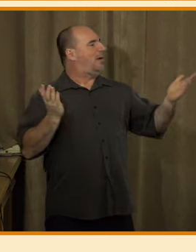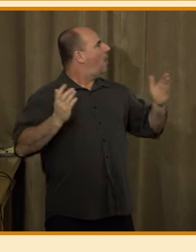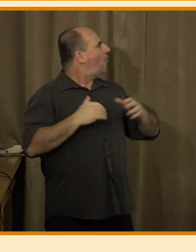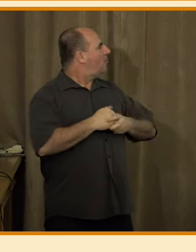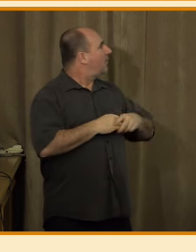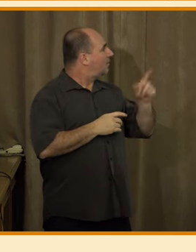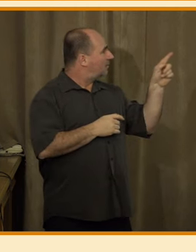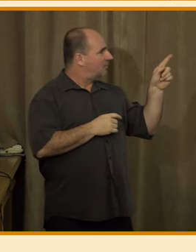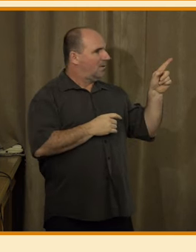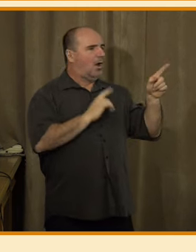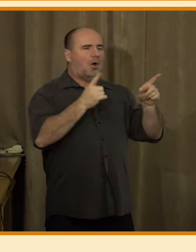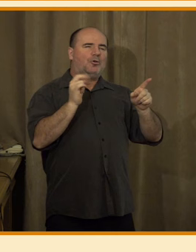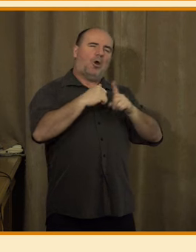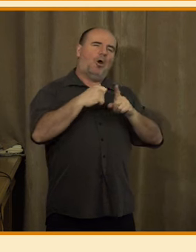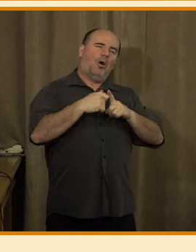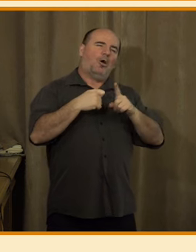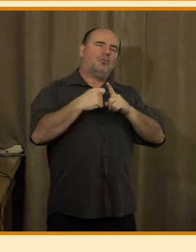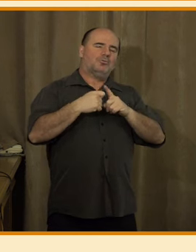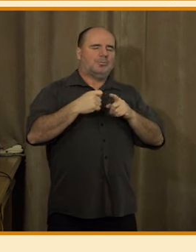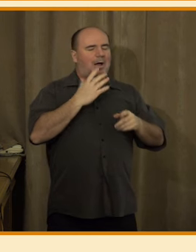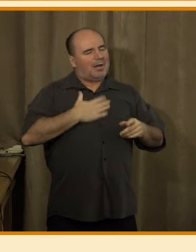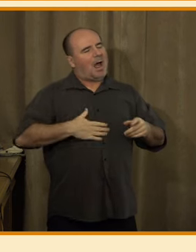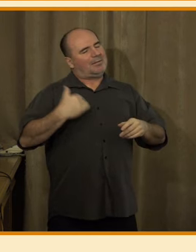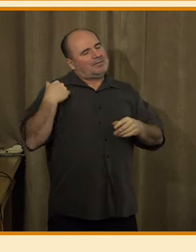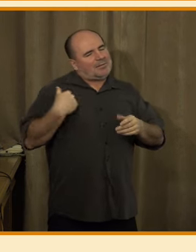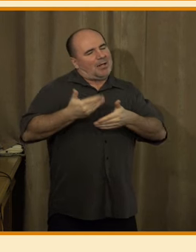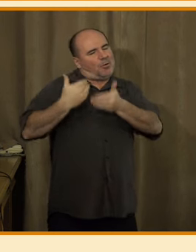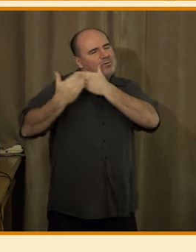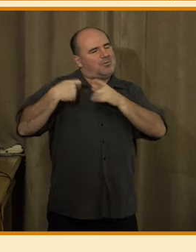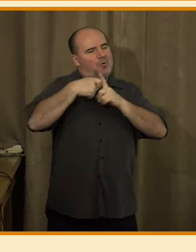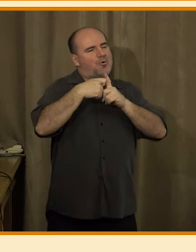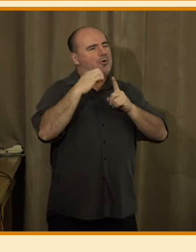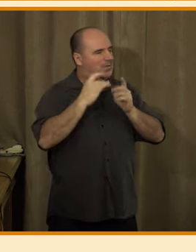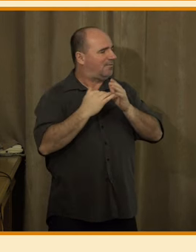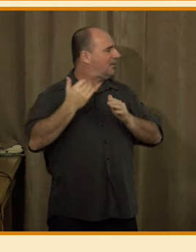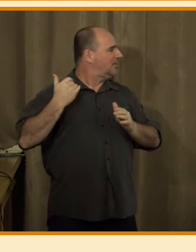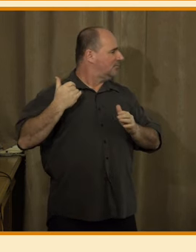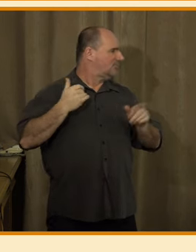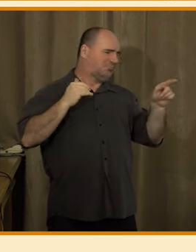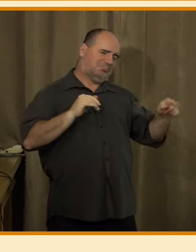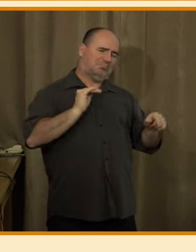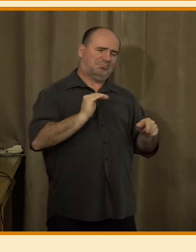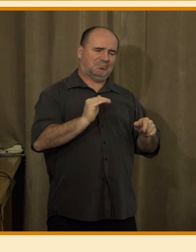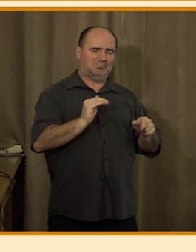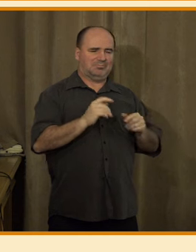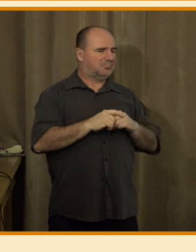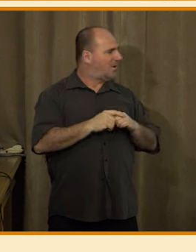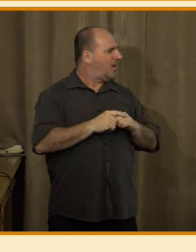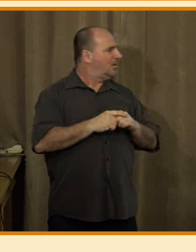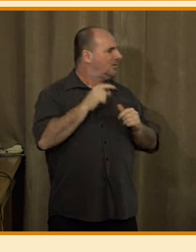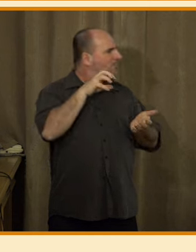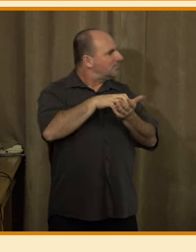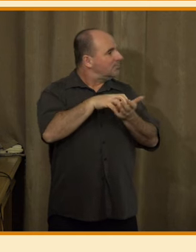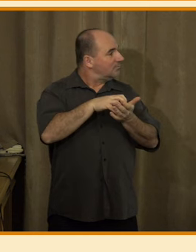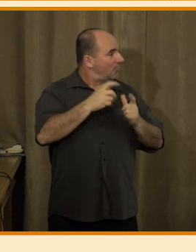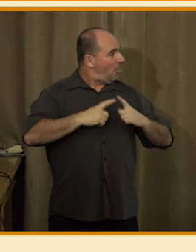případně stoupenci národní politiky, nicméně i u těchto skupin, kde bysme možná čekali, že